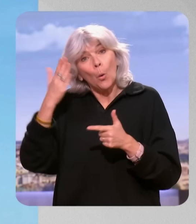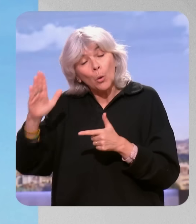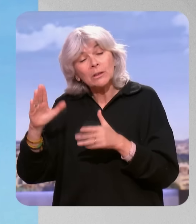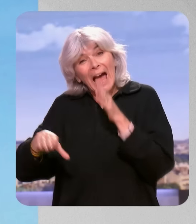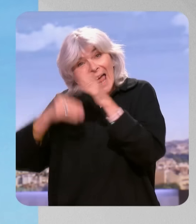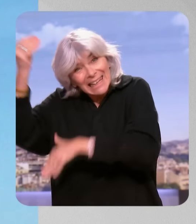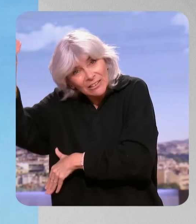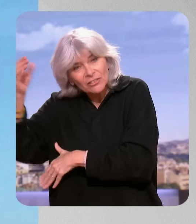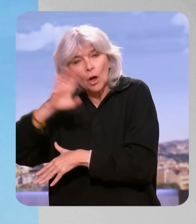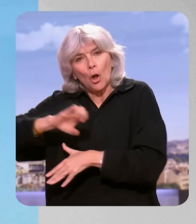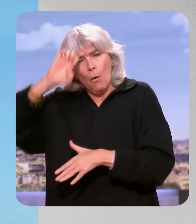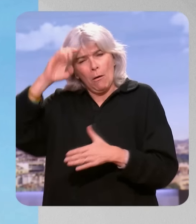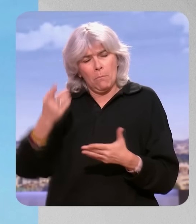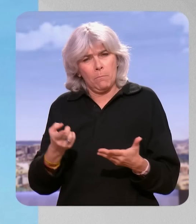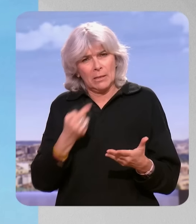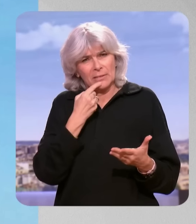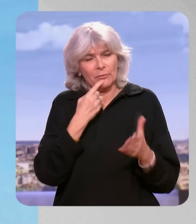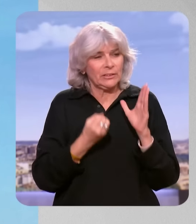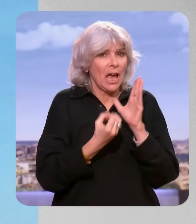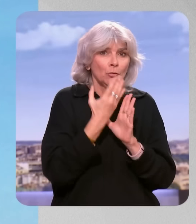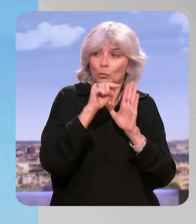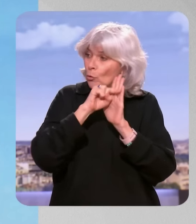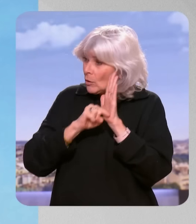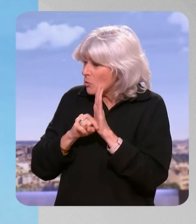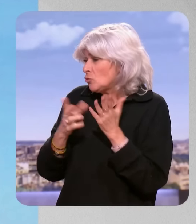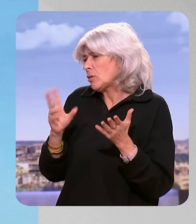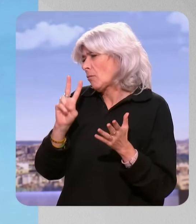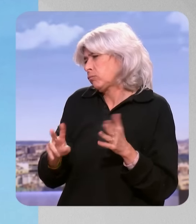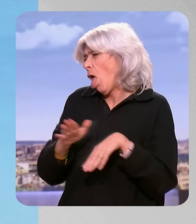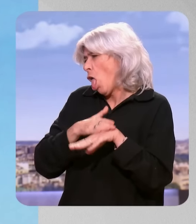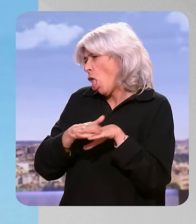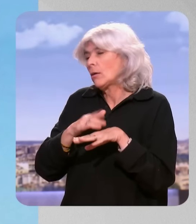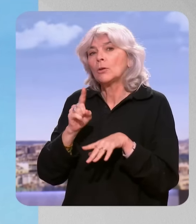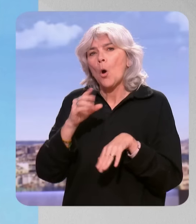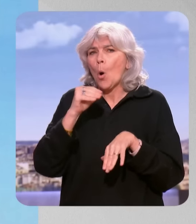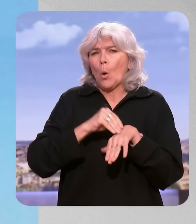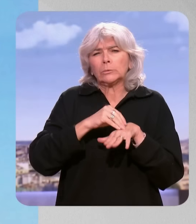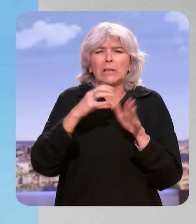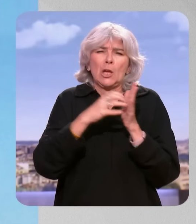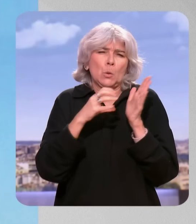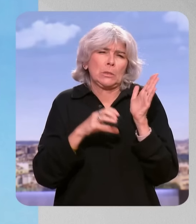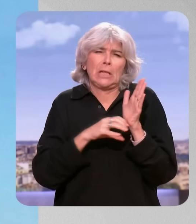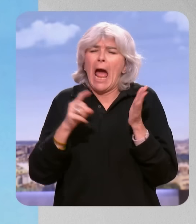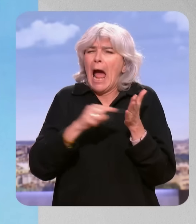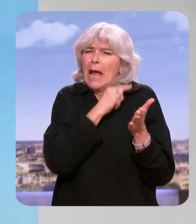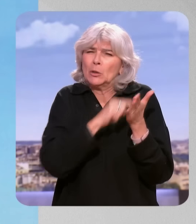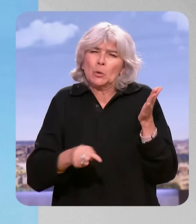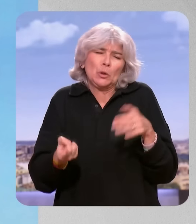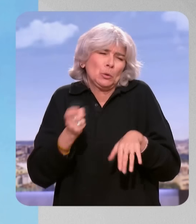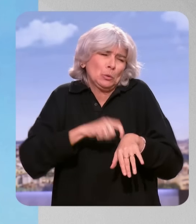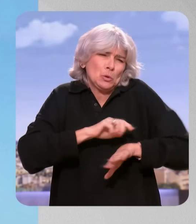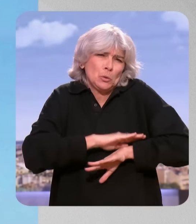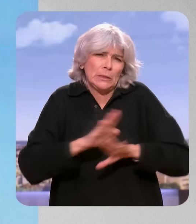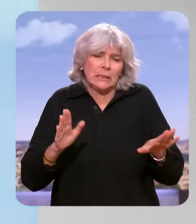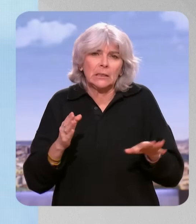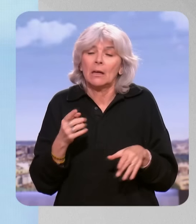sont à l'extérieur de l'Union européenne. Donc, c'est une nouvelle mesure, vous dites, démagogique qui a été proposée par la République. Le Conseil constitutionnel s'offre un plaisir d'annuler pour rupture d'égalité.